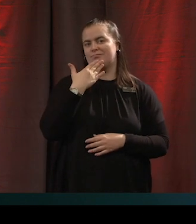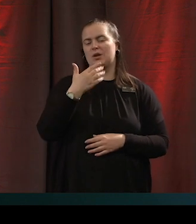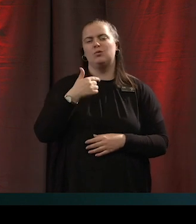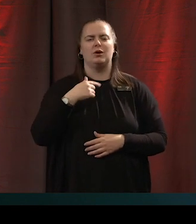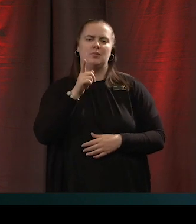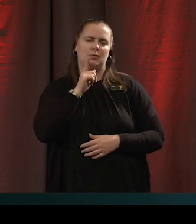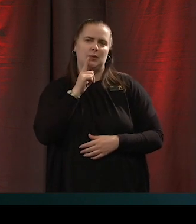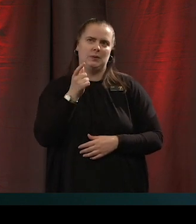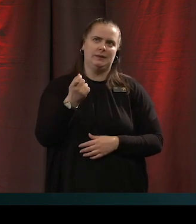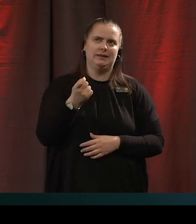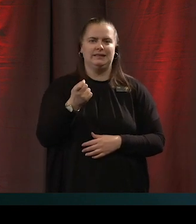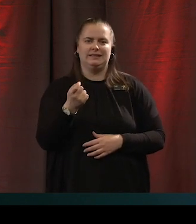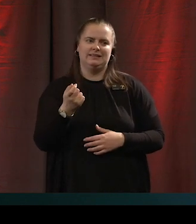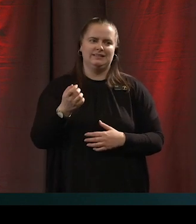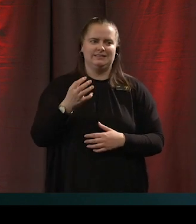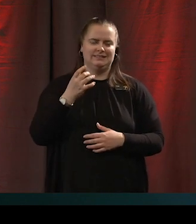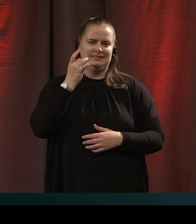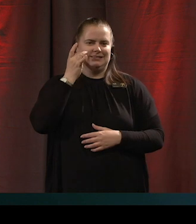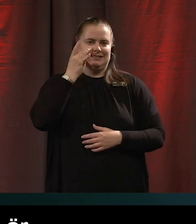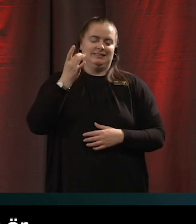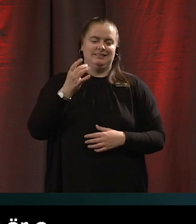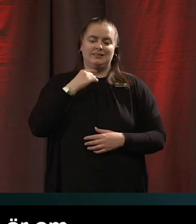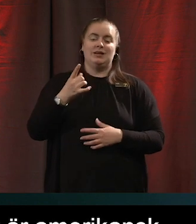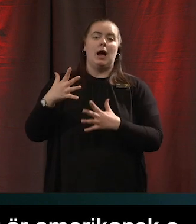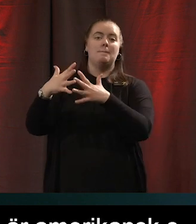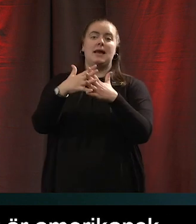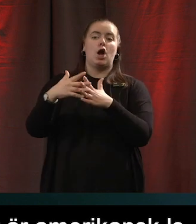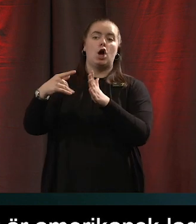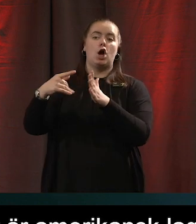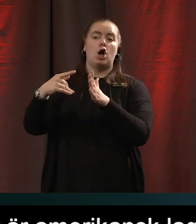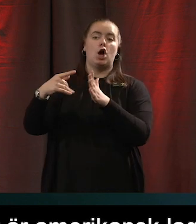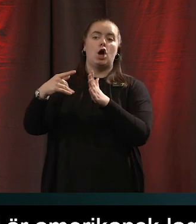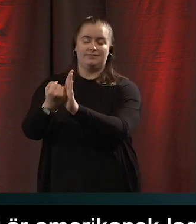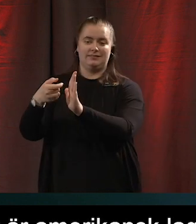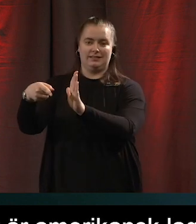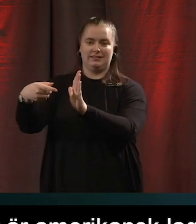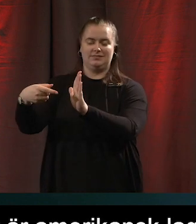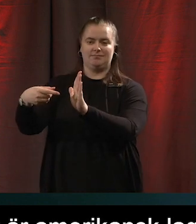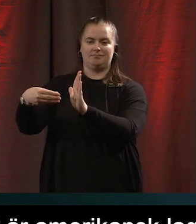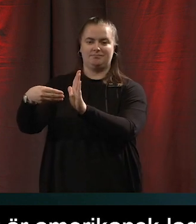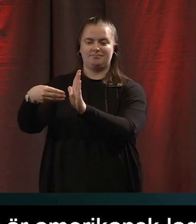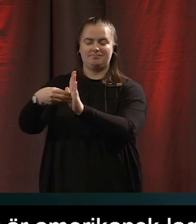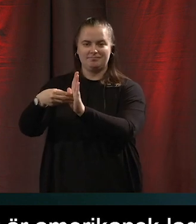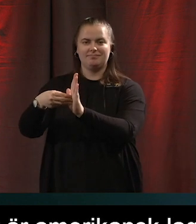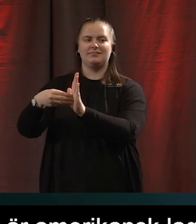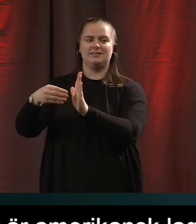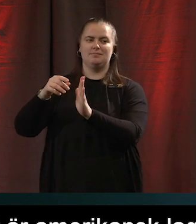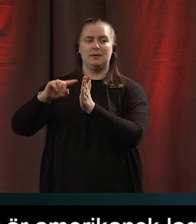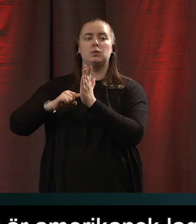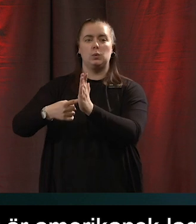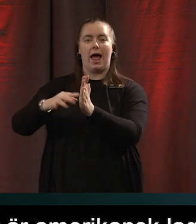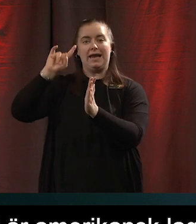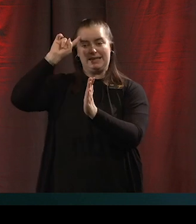reagera lite över att det amerikansk lagstiftning som på något sätt betonar idioter utanvändare det mest